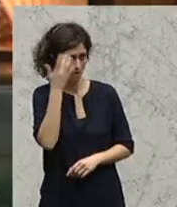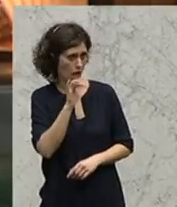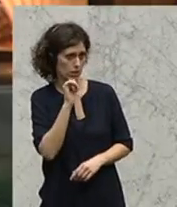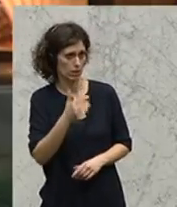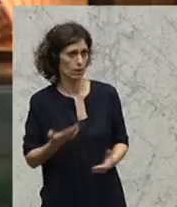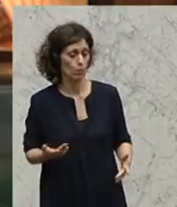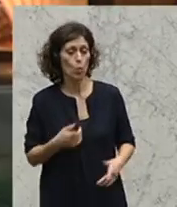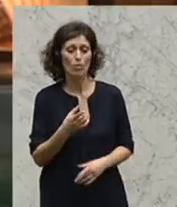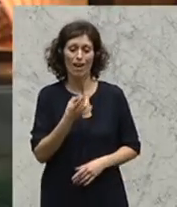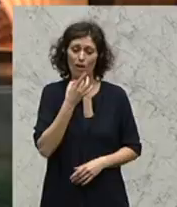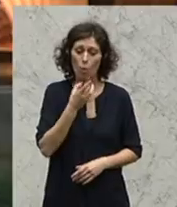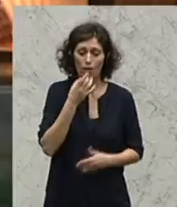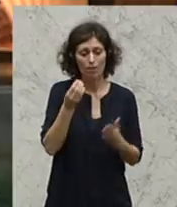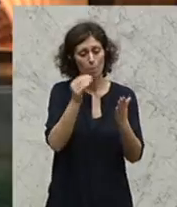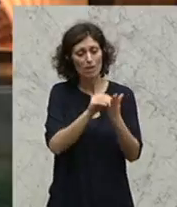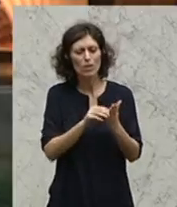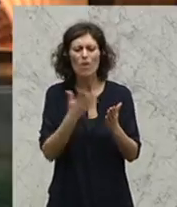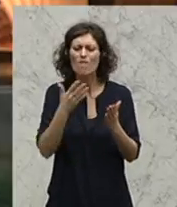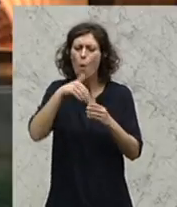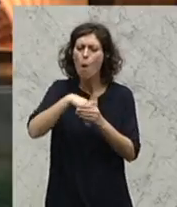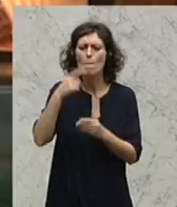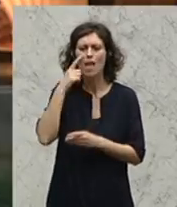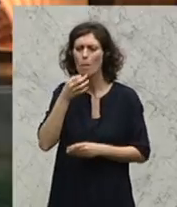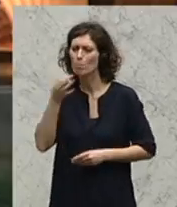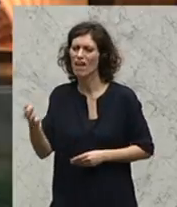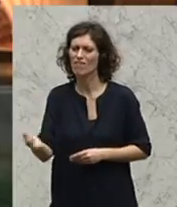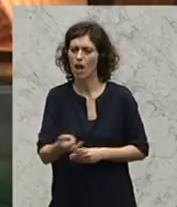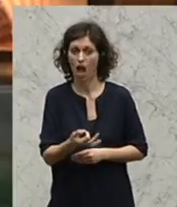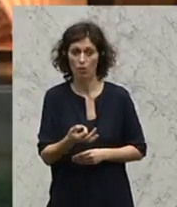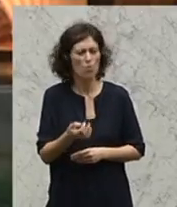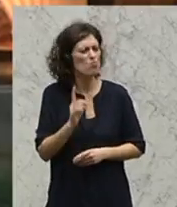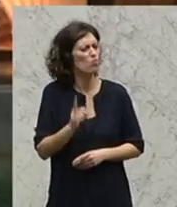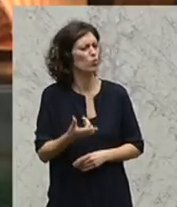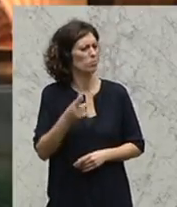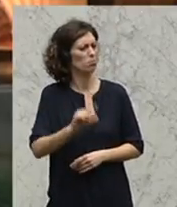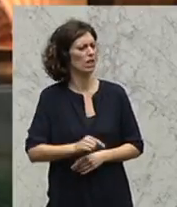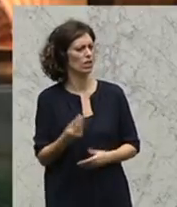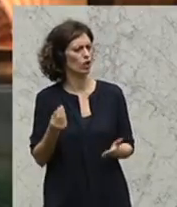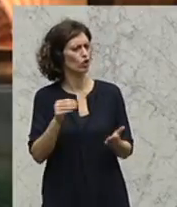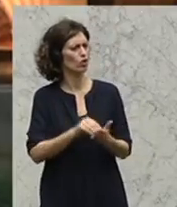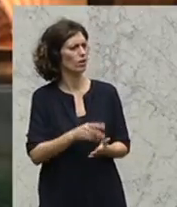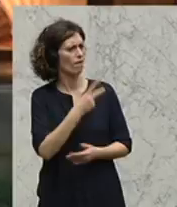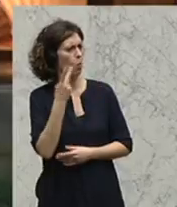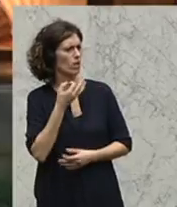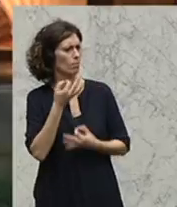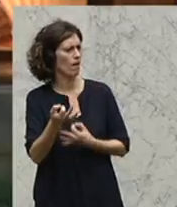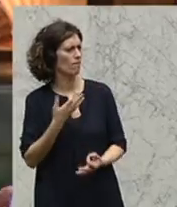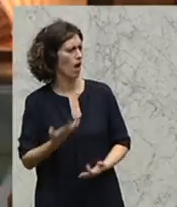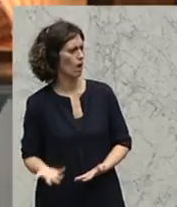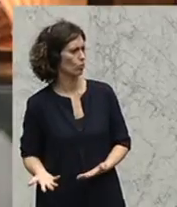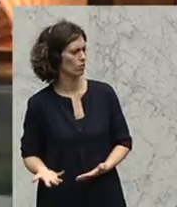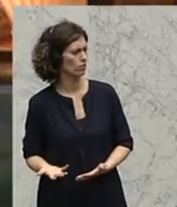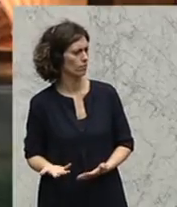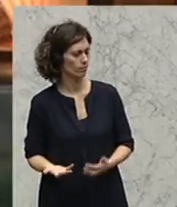konkrete Bezeichnung, worüber man eigentlich befragen will, ist doch das Minimum bei einer Volksbefragung, die man